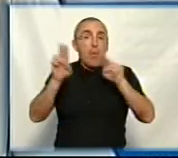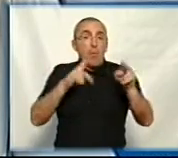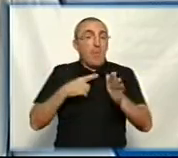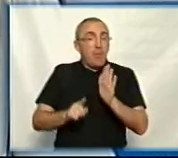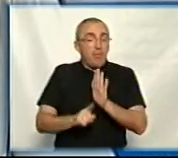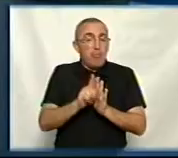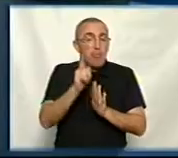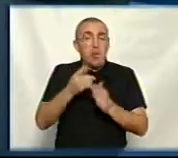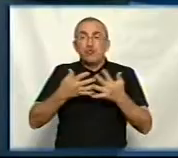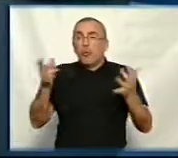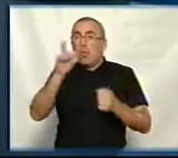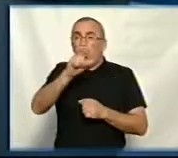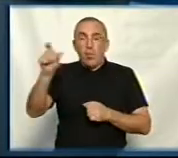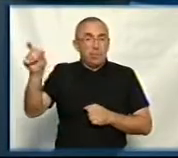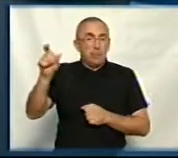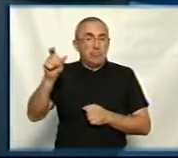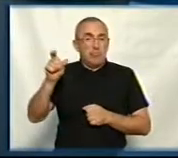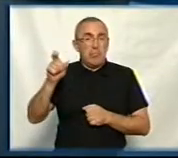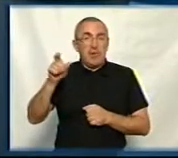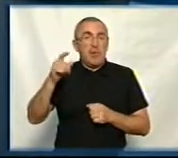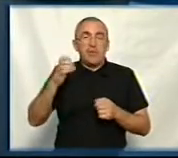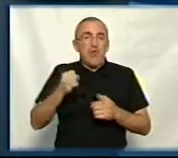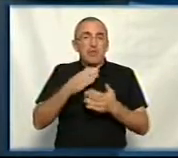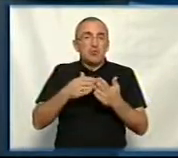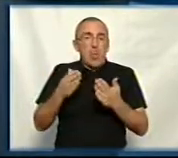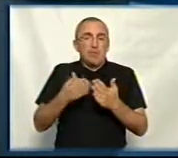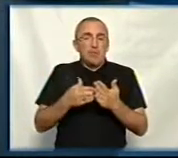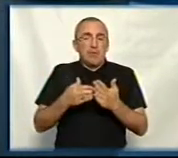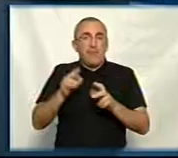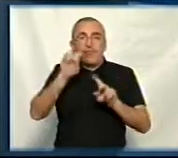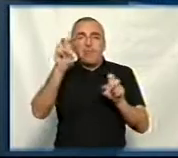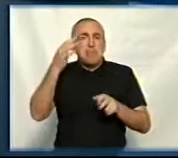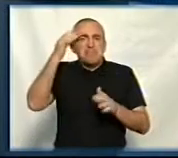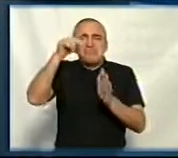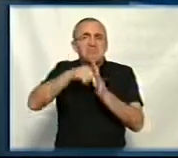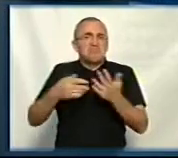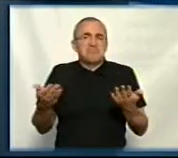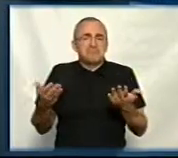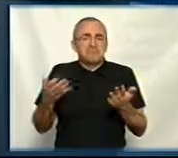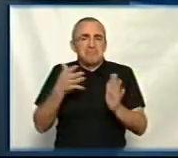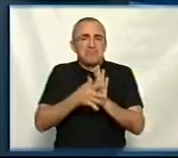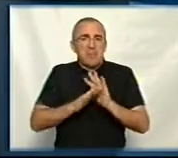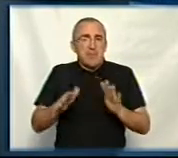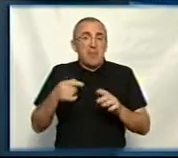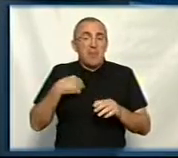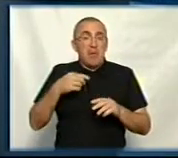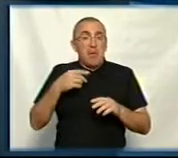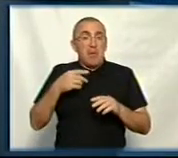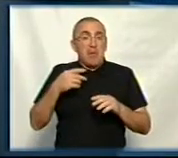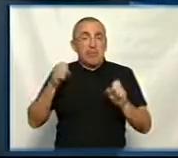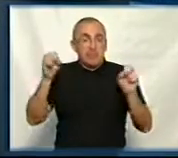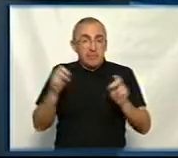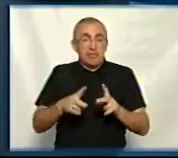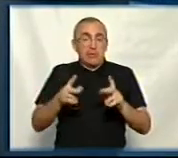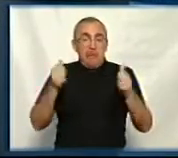почали, можливо, широке коло глядачів, вони не зовсім в темі, про що йдеться. Тут, я сподіваюся, буде видно. Спеціально